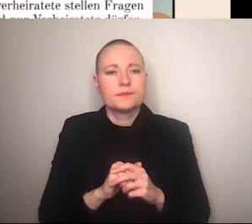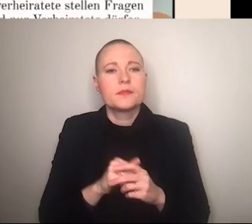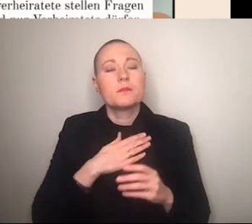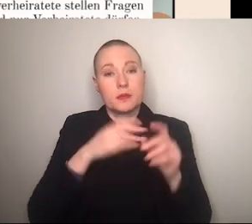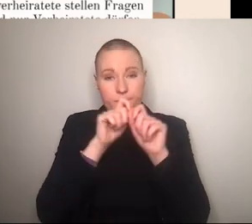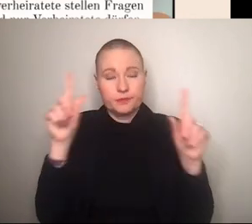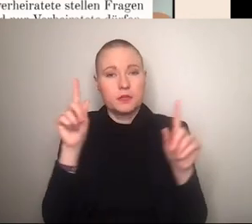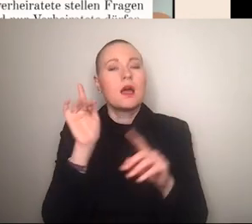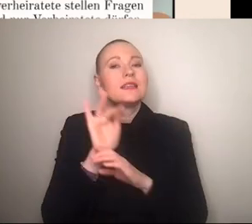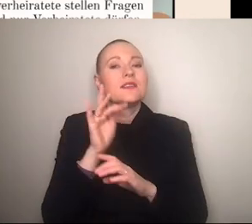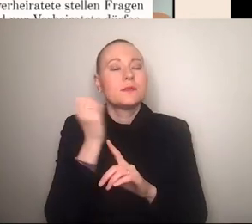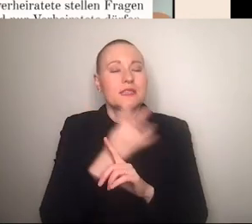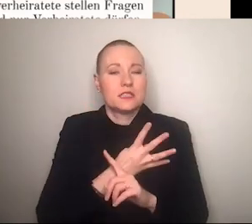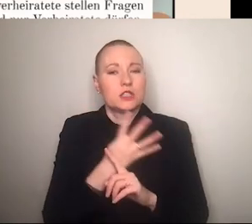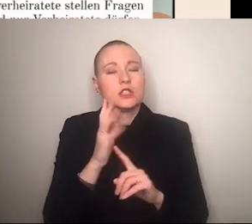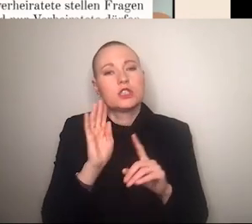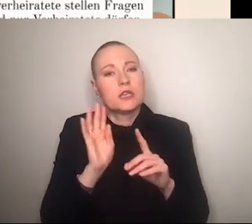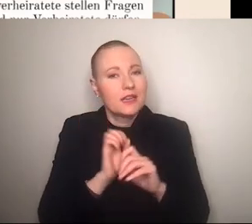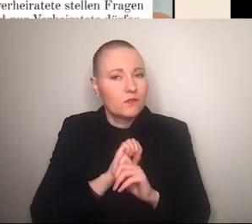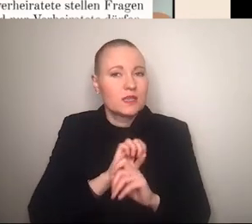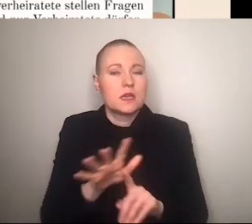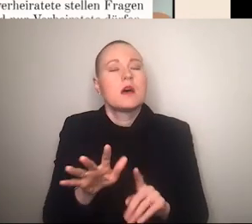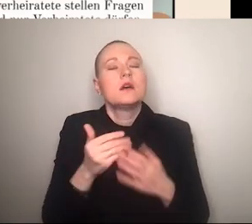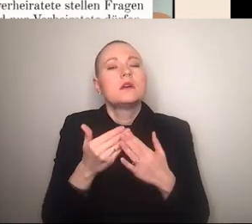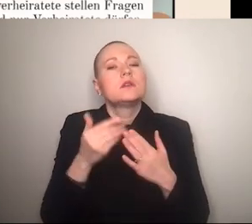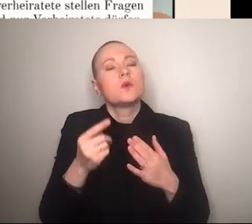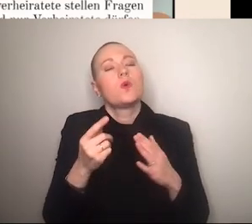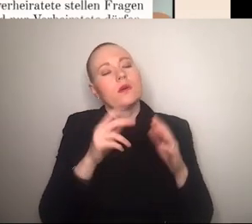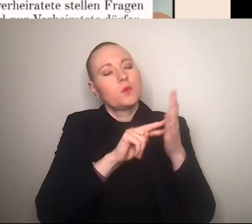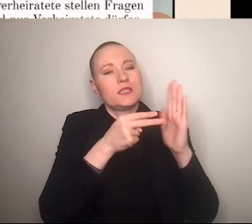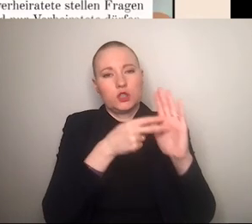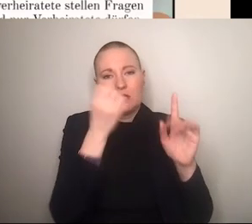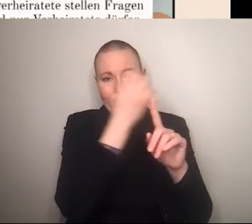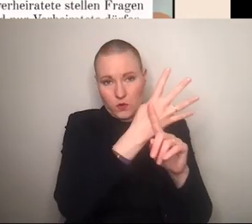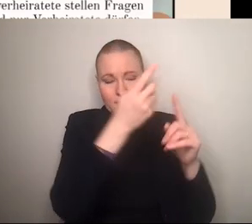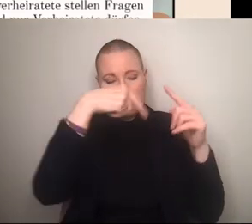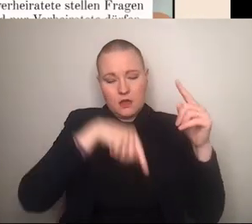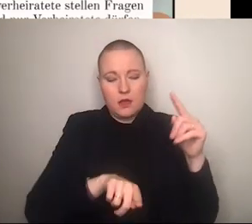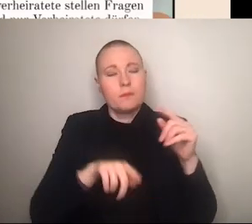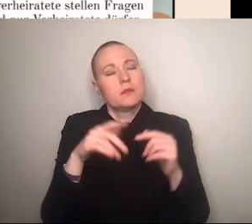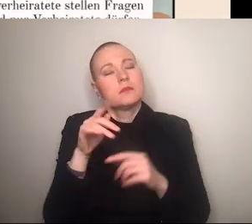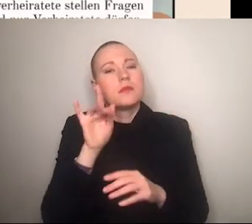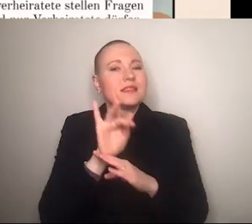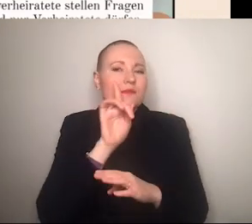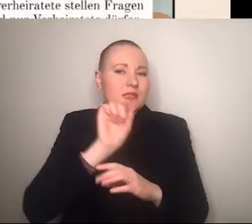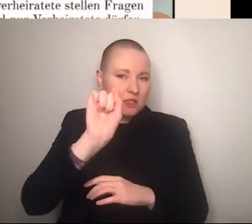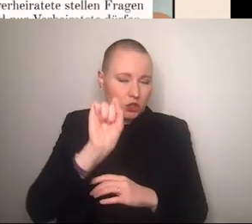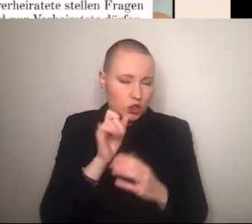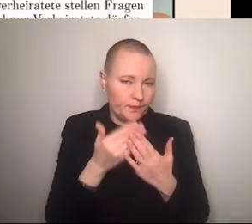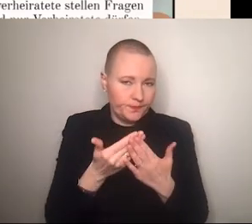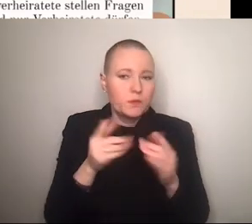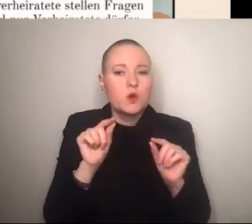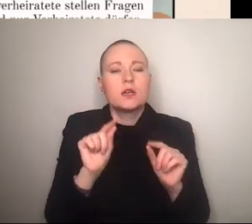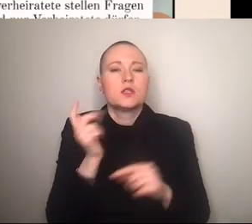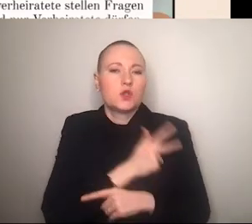influencerin als unterkategorie politischer influencerin die ich eben wie folgt definiere das sind social media nutzer in die